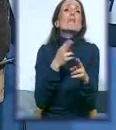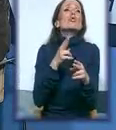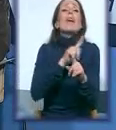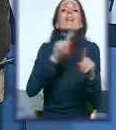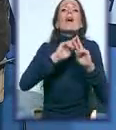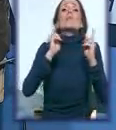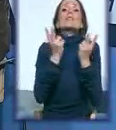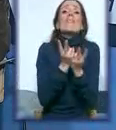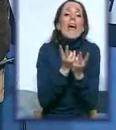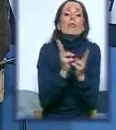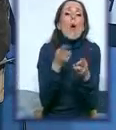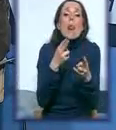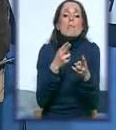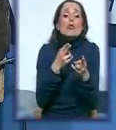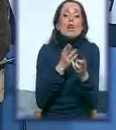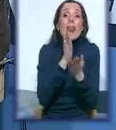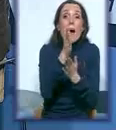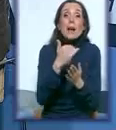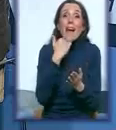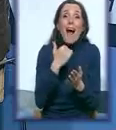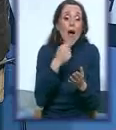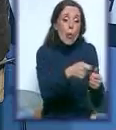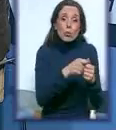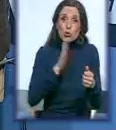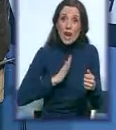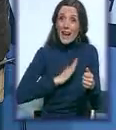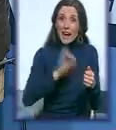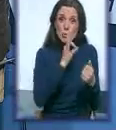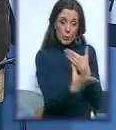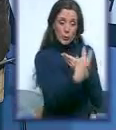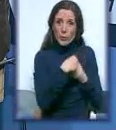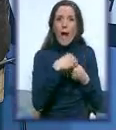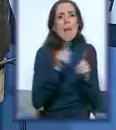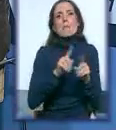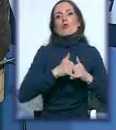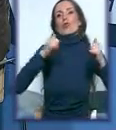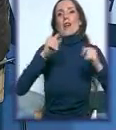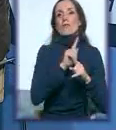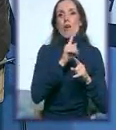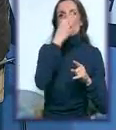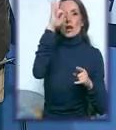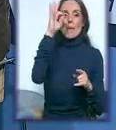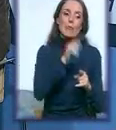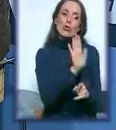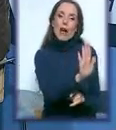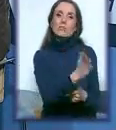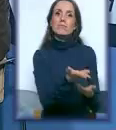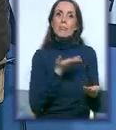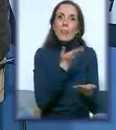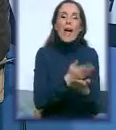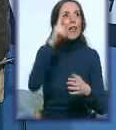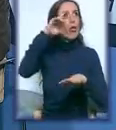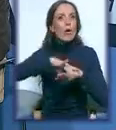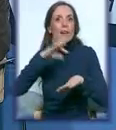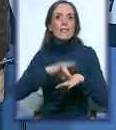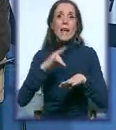napreda kada nisu uključene organizacije ciljnog društva, odnosno udruženja građana sa svojim idejama, predlozima i sl. Tako da je to nemoguće